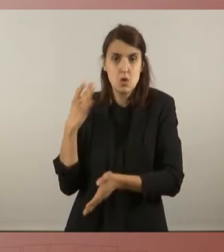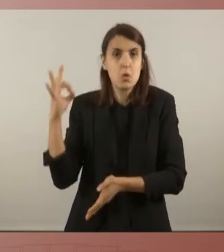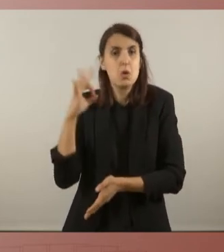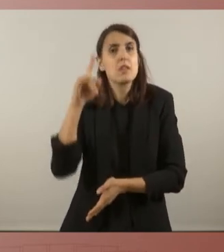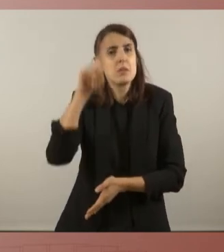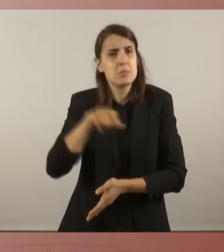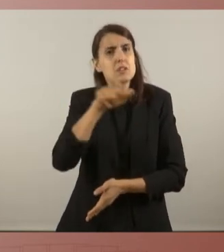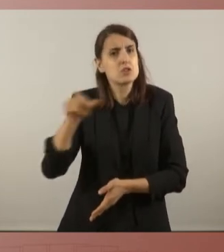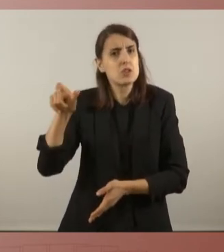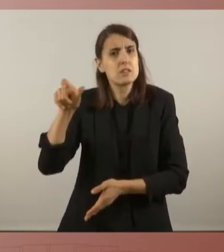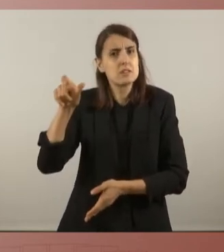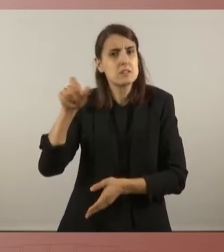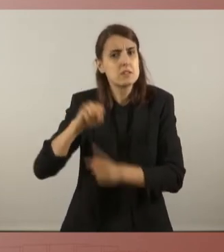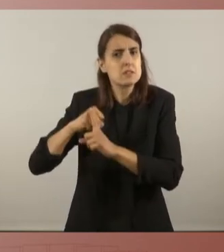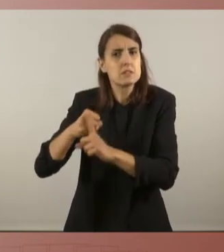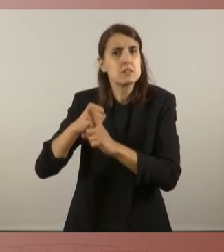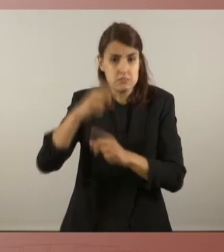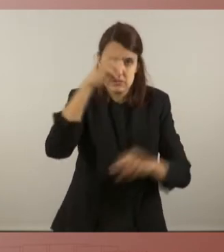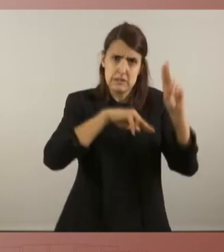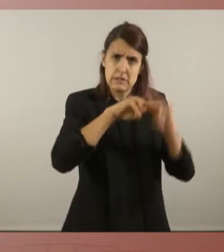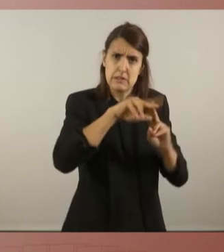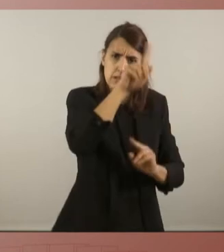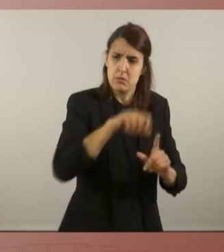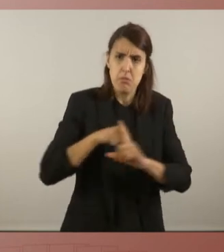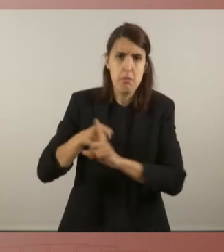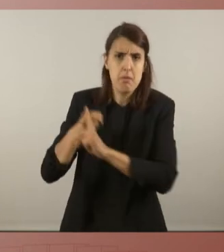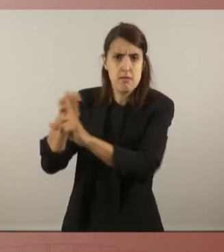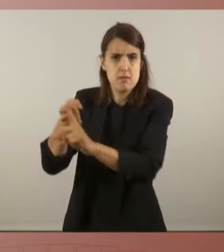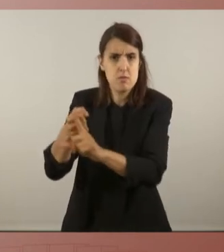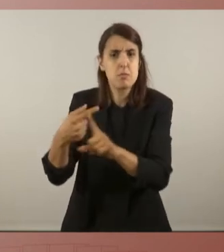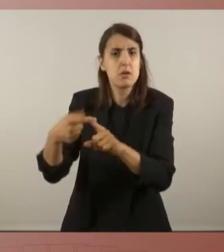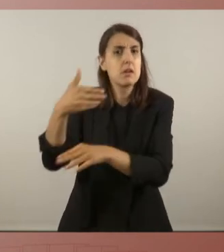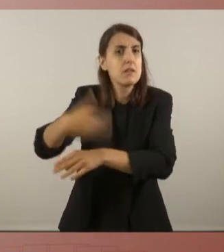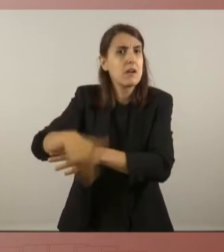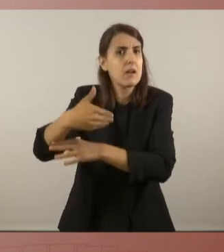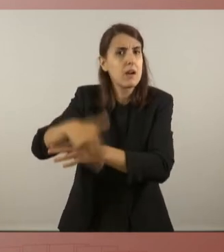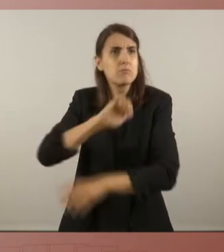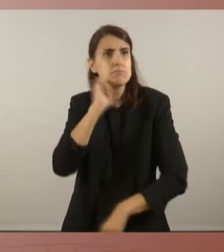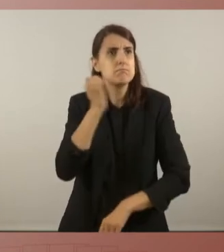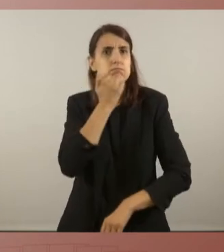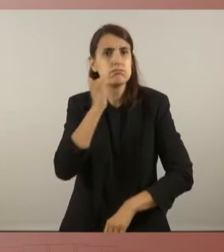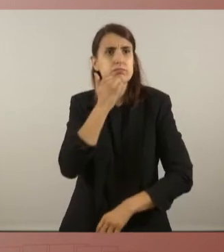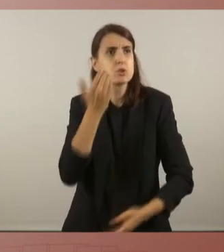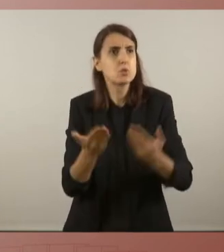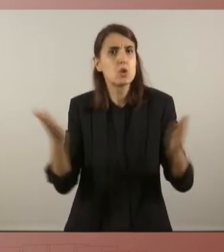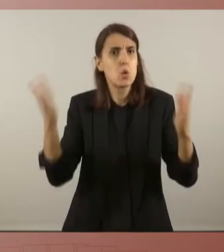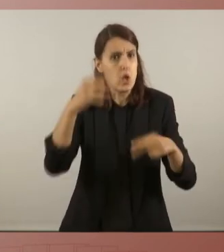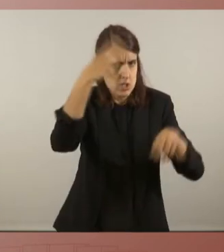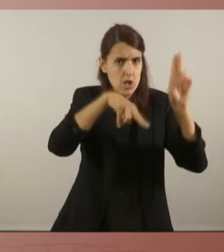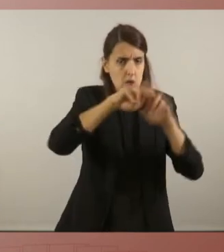de la Generalitat quan surt al carrer per protestar contra aquestes injustícies. Miri, nosaltres